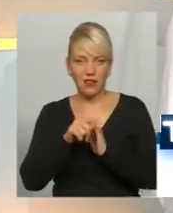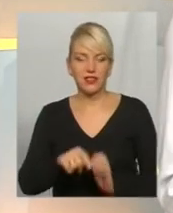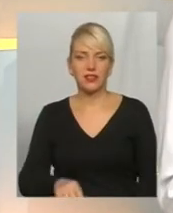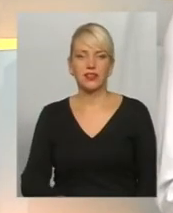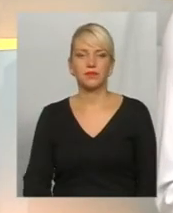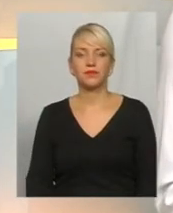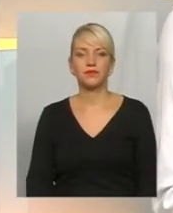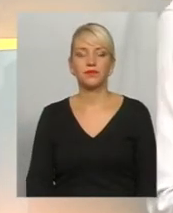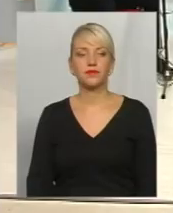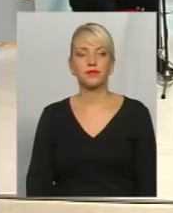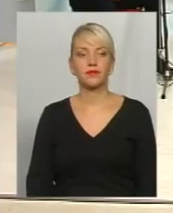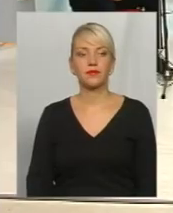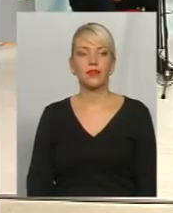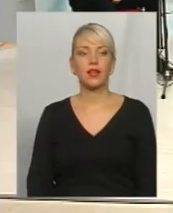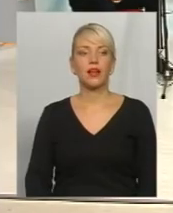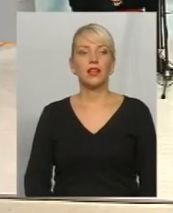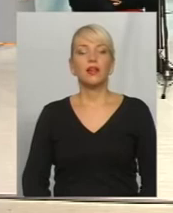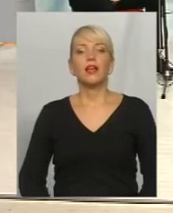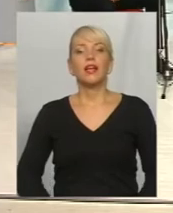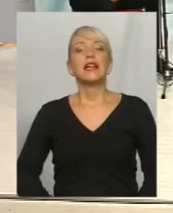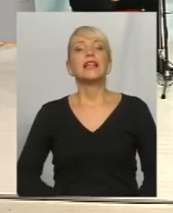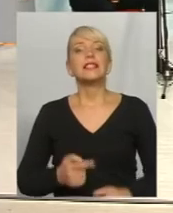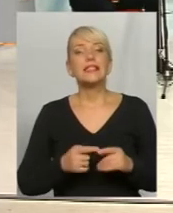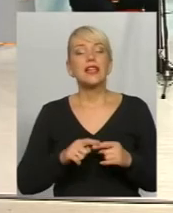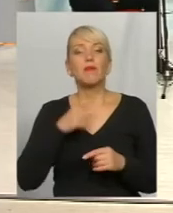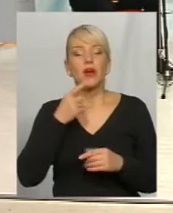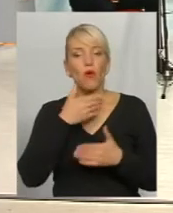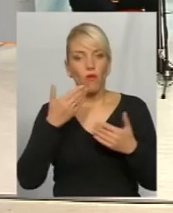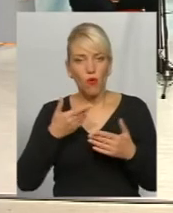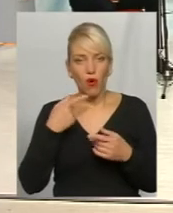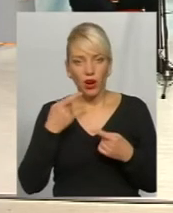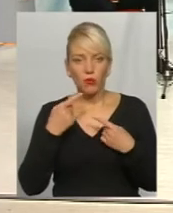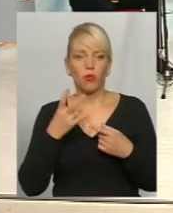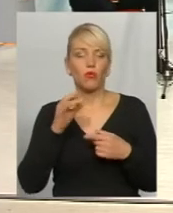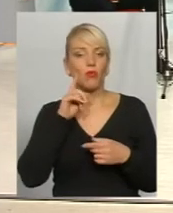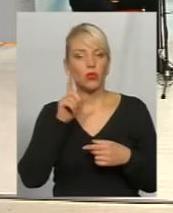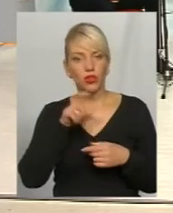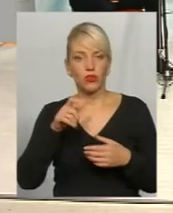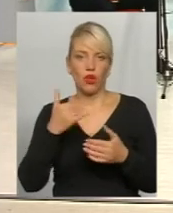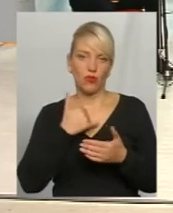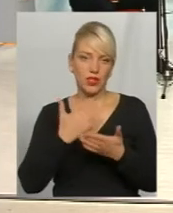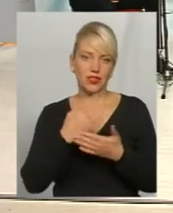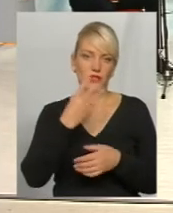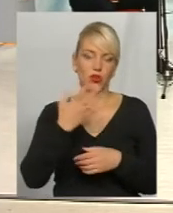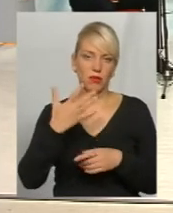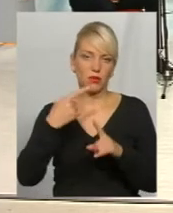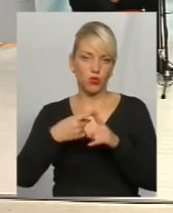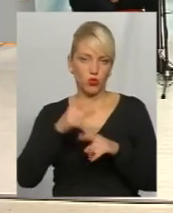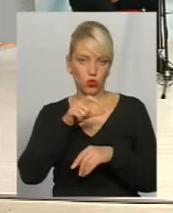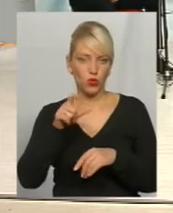зараз говоримо в більшості про молодих людей. Але в нас ще є така категорія, до прикладу, 45+, люди, які